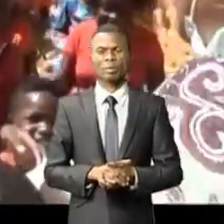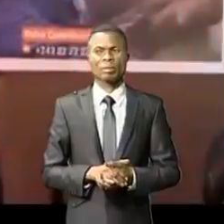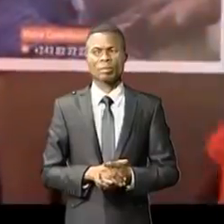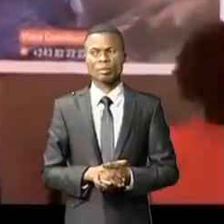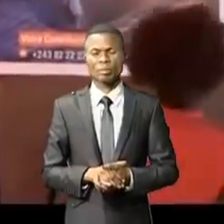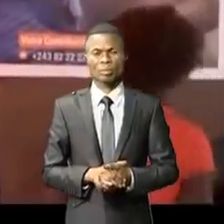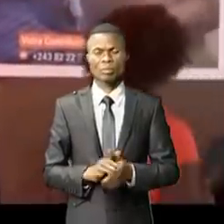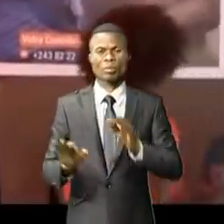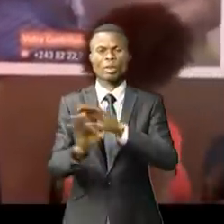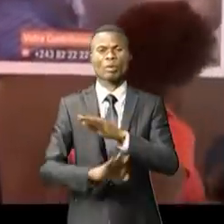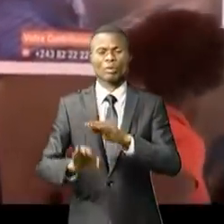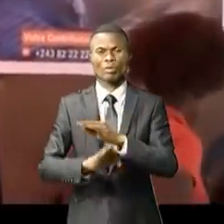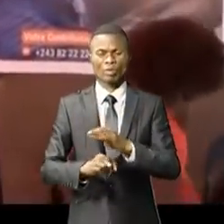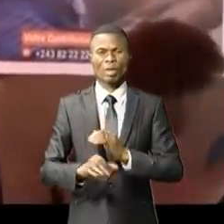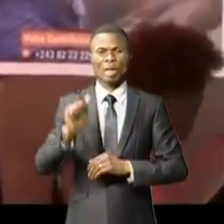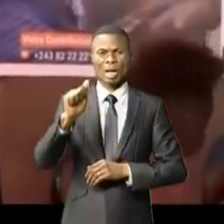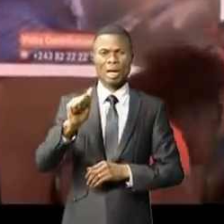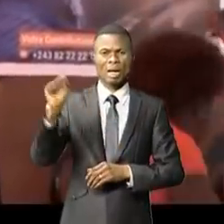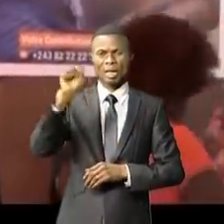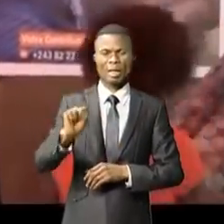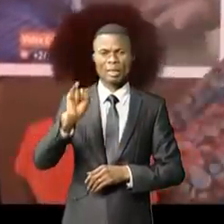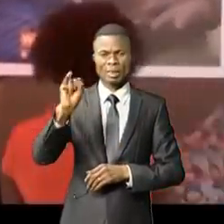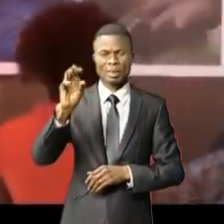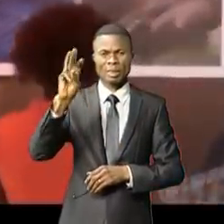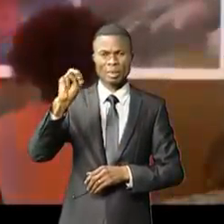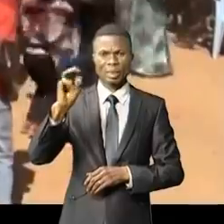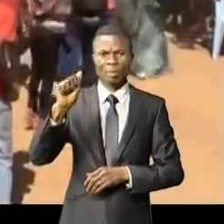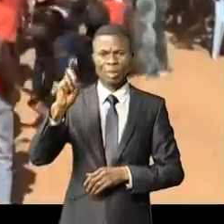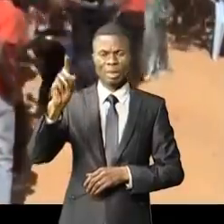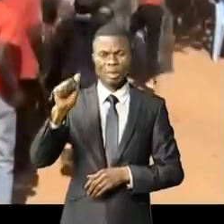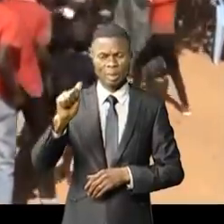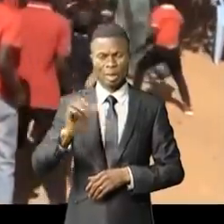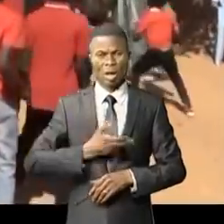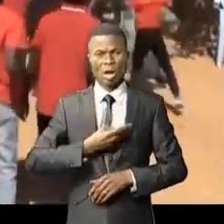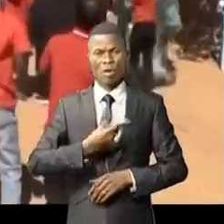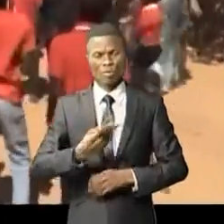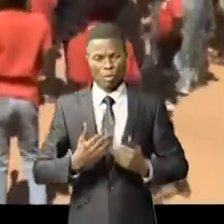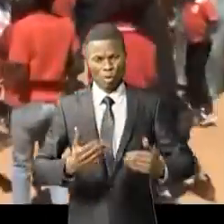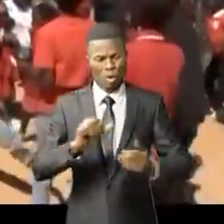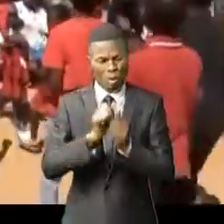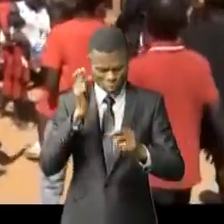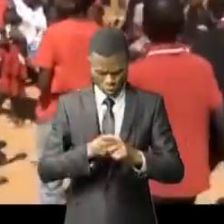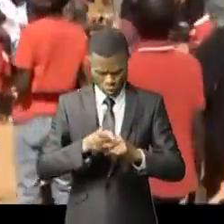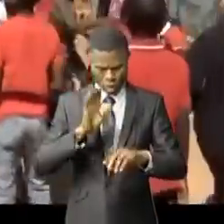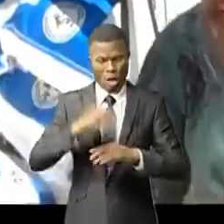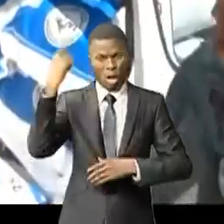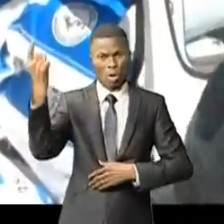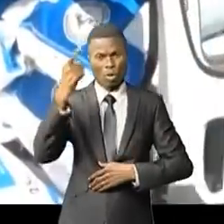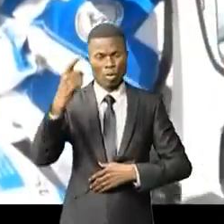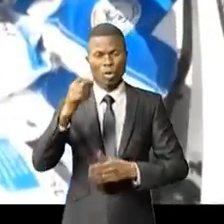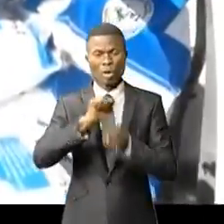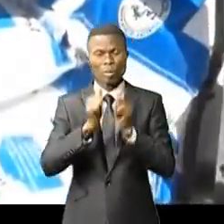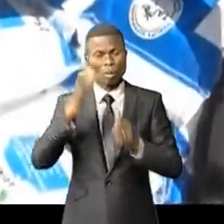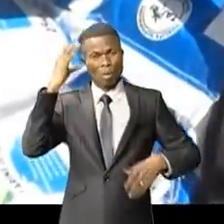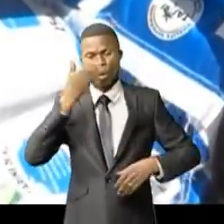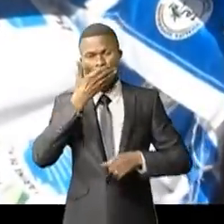La fondation Asimanda encore et toujours fidèle à sa vocation. Malgré les grandes difficultés que traverse le monde à cause de la